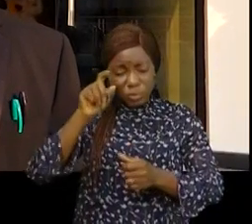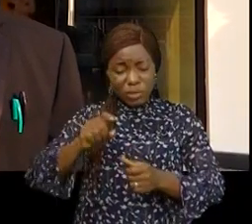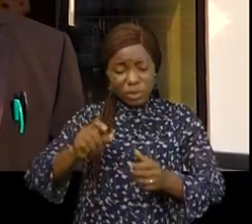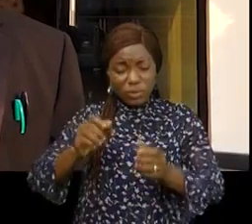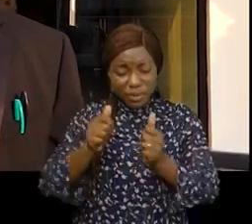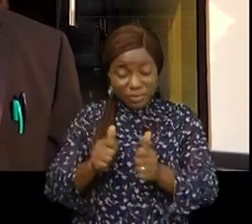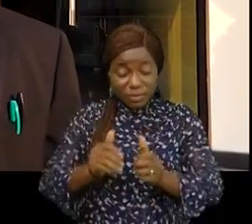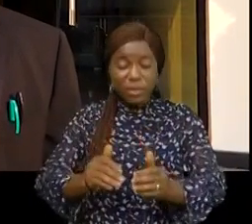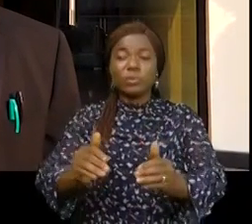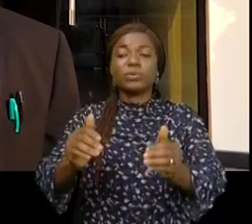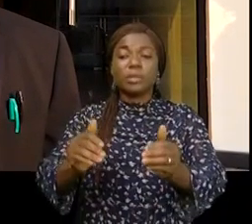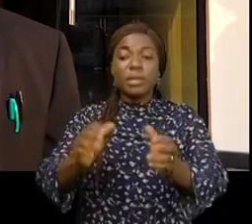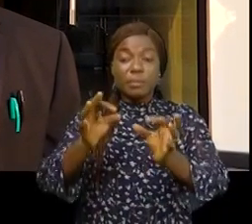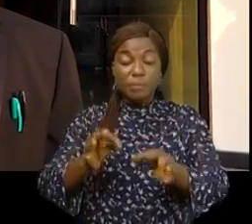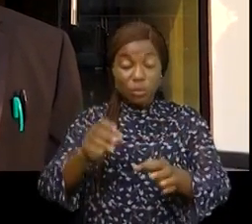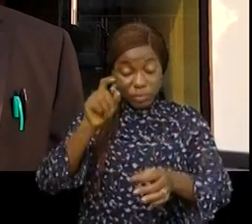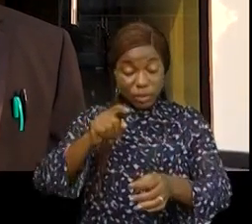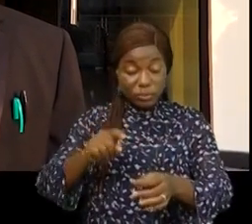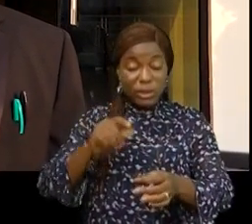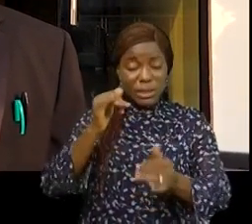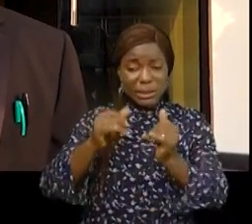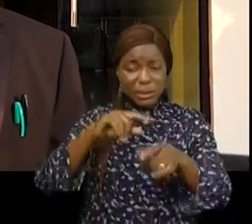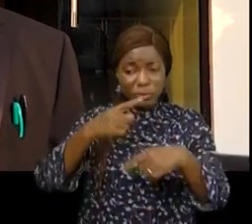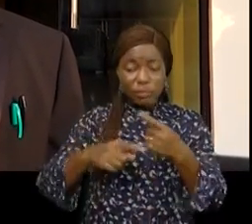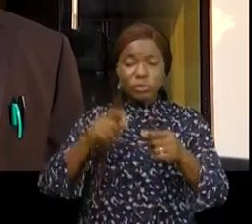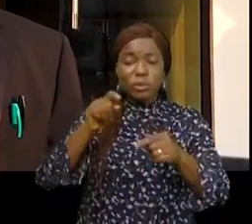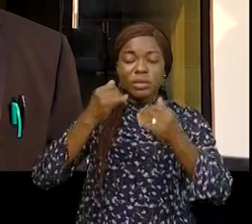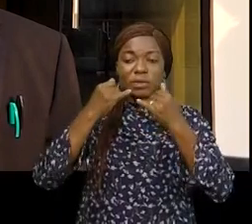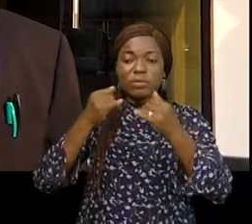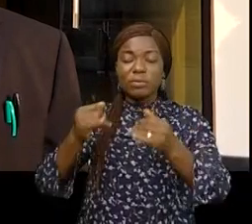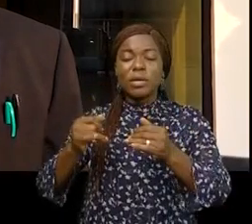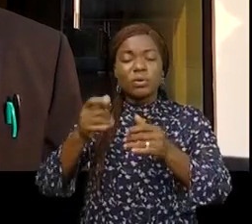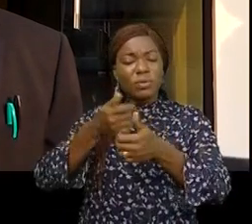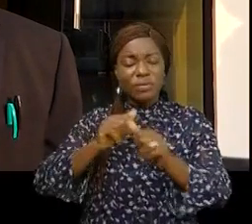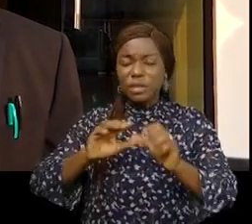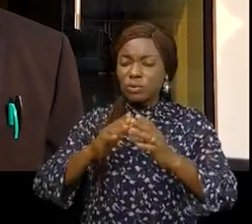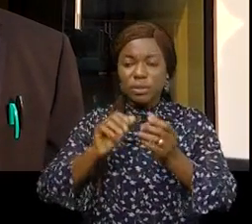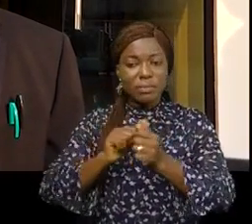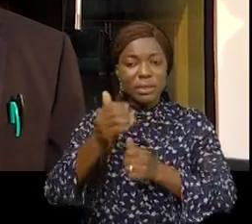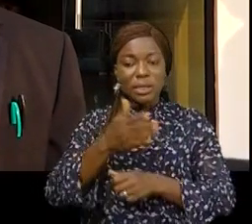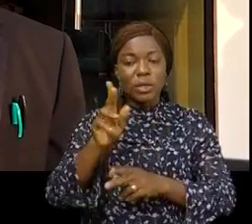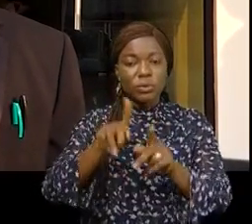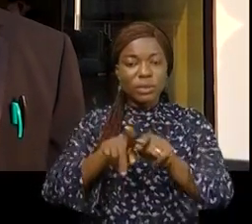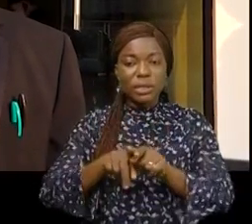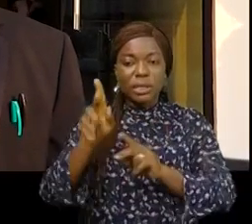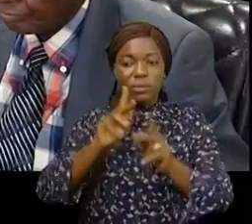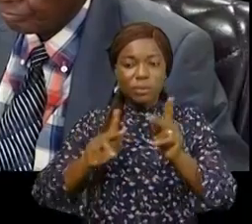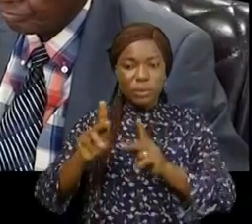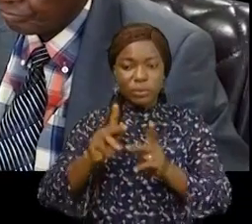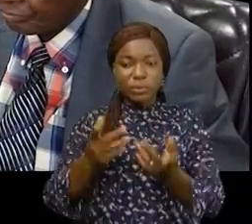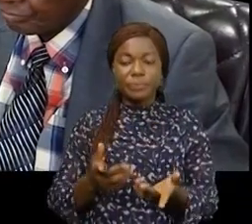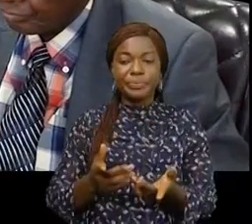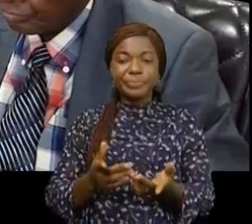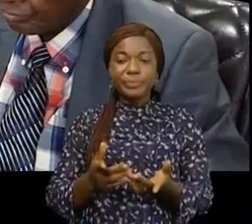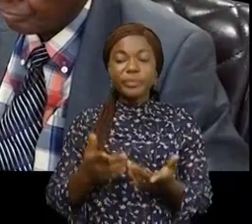plus rapide pour qu'on évite ce qui est arrivé à Goma où pratiquement la population a été prise au dépôt. Le